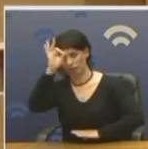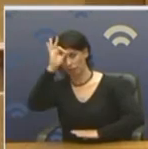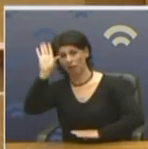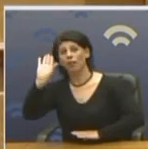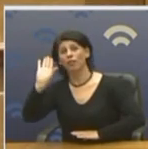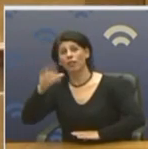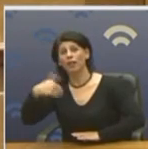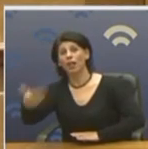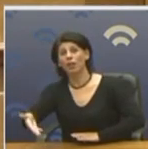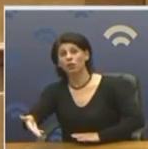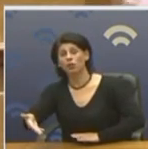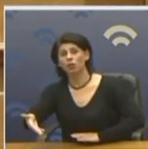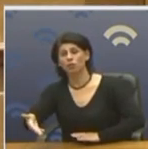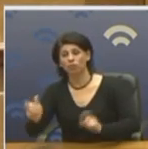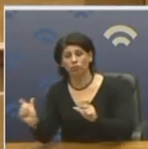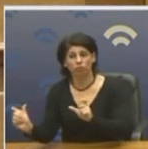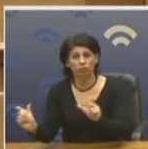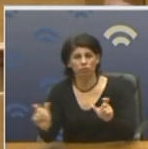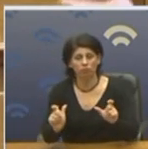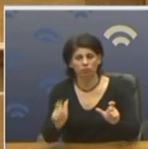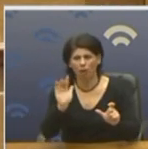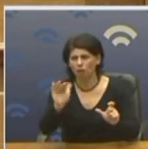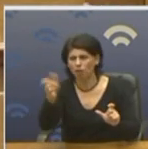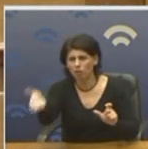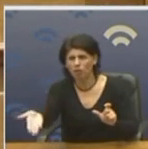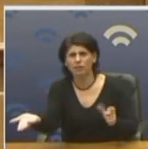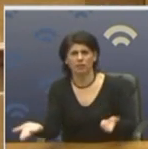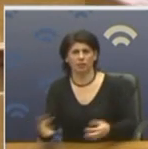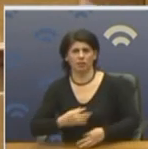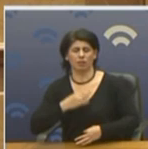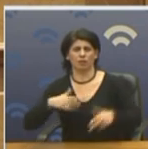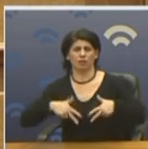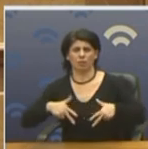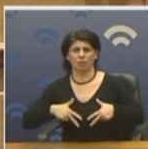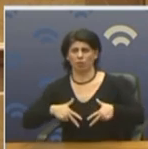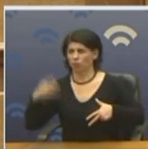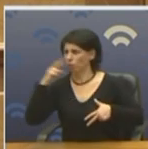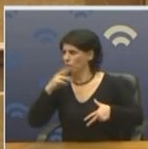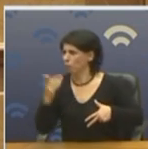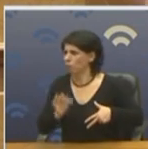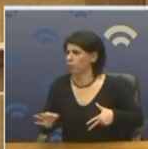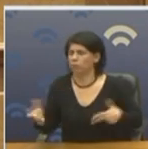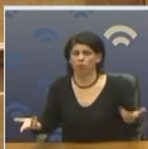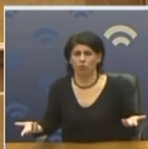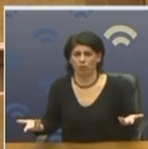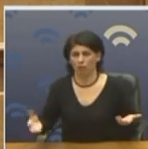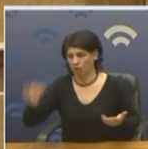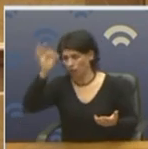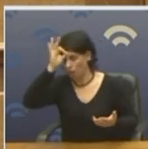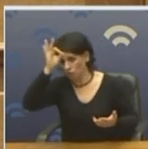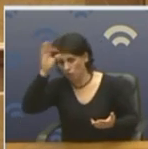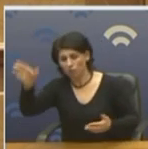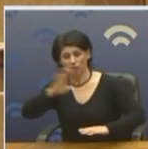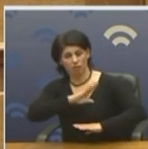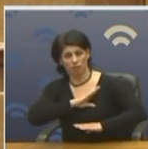έξω. Παίρνουν επιδόμα αυτή. Ρωτώ εσάς κύριε Υπουργέ. Στα λίγο διεκτεύει. Ο Πρωθυπουργός θα φέρνει τον Πρωθυπουργό απ' έξω. Εσάς. Οι έστολοι. Οι αστυνομικοί. Οι